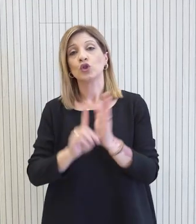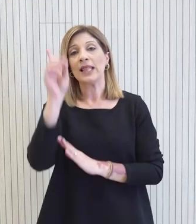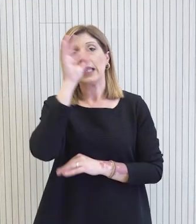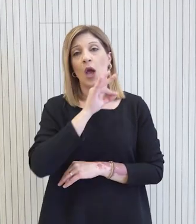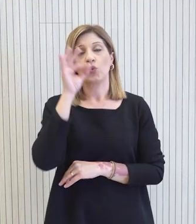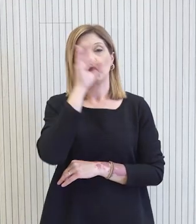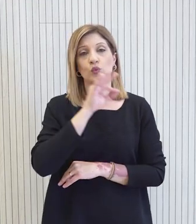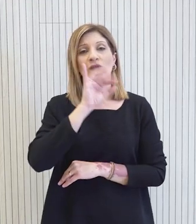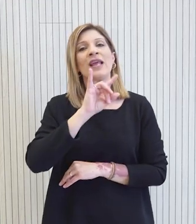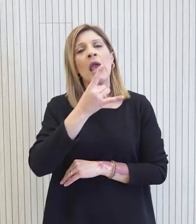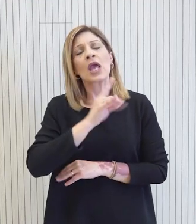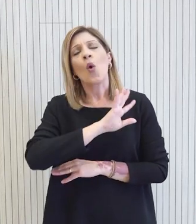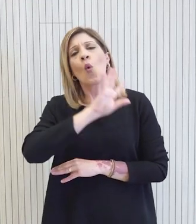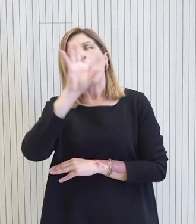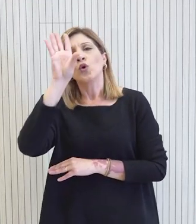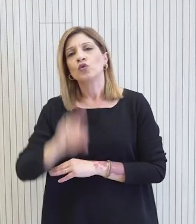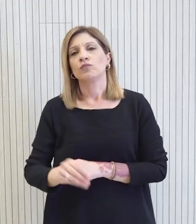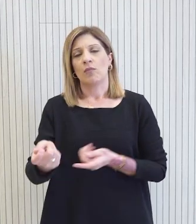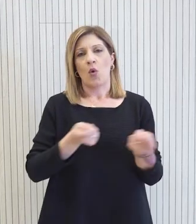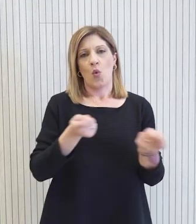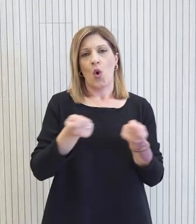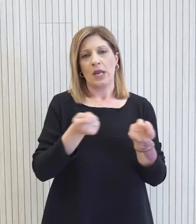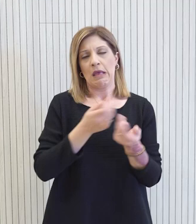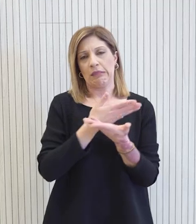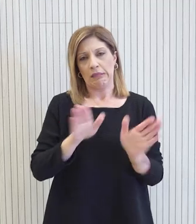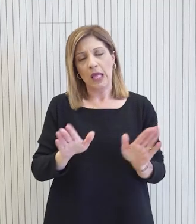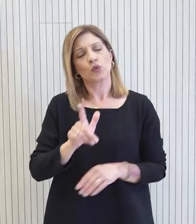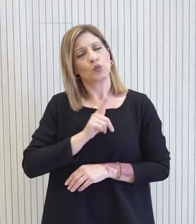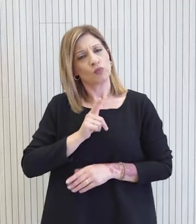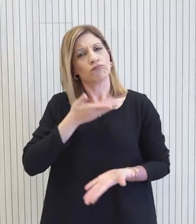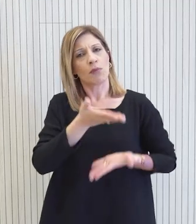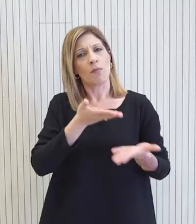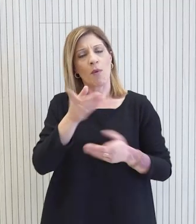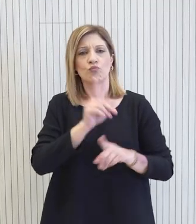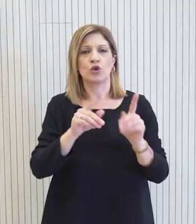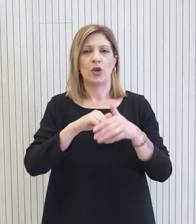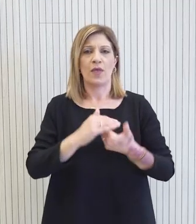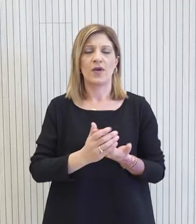Οκτωβρίου ή μέχρι εξαντλήσεως των χορηγιών κάθε κατηγορίας, όποια από τα δύο συμβεί πρώτου.